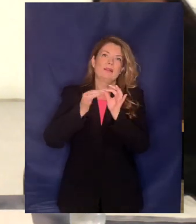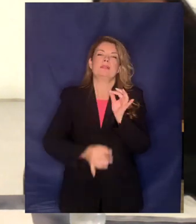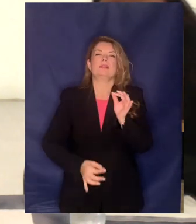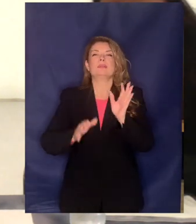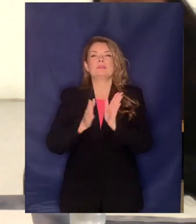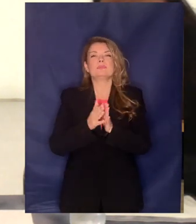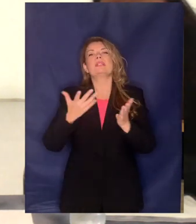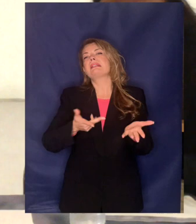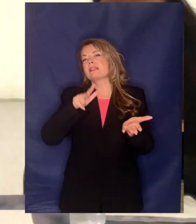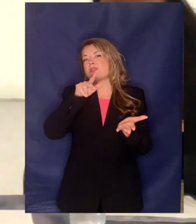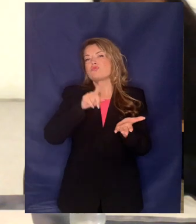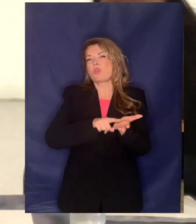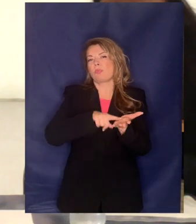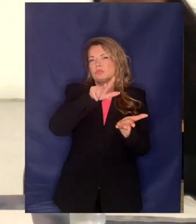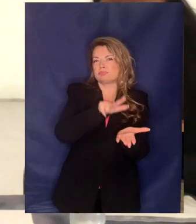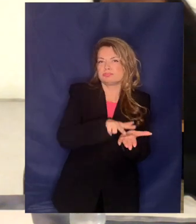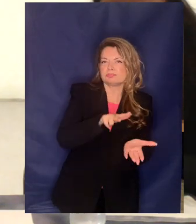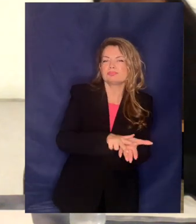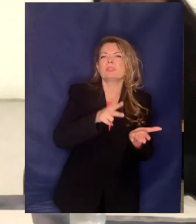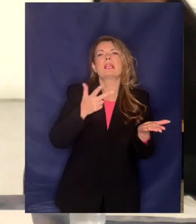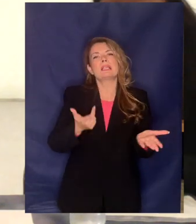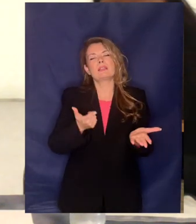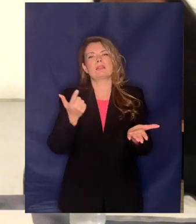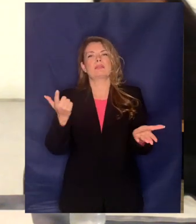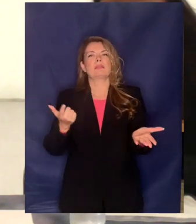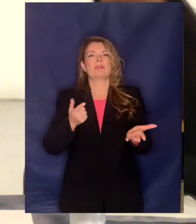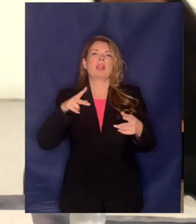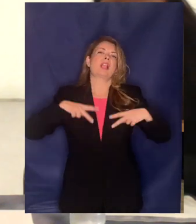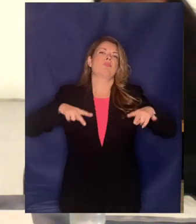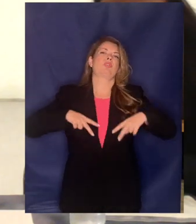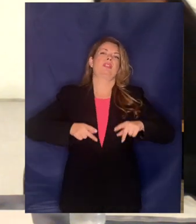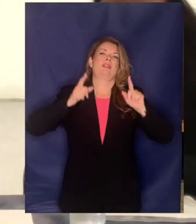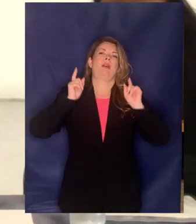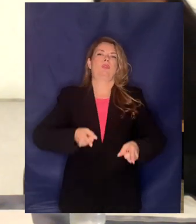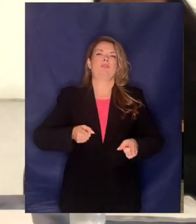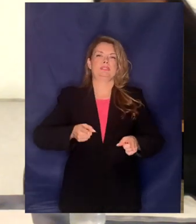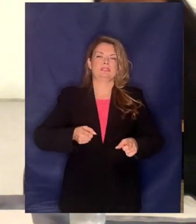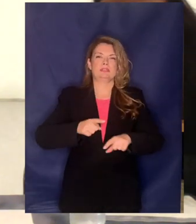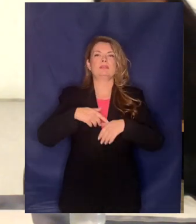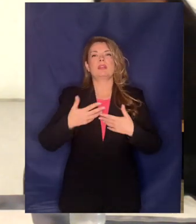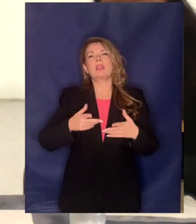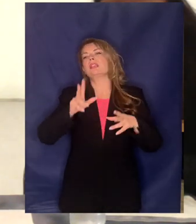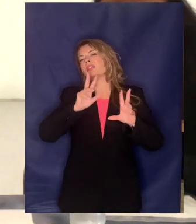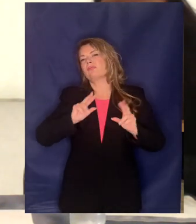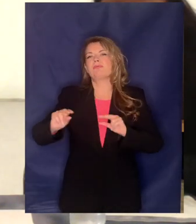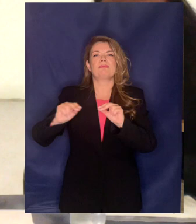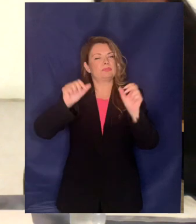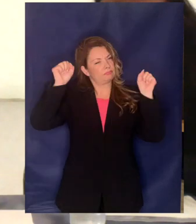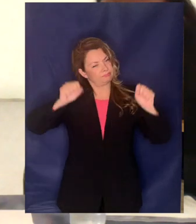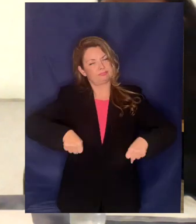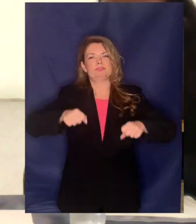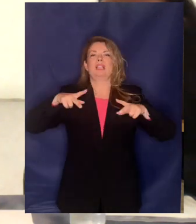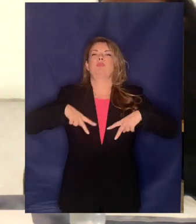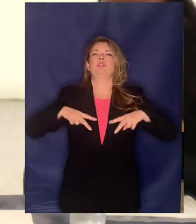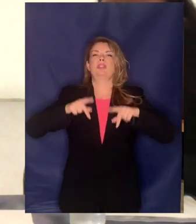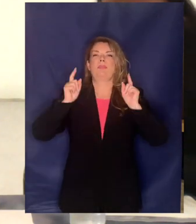νομοθετήματα είτε σαν υπουργικές αποφάσεις ή κοινές υπουργικές αποφάσεις